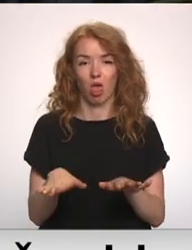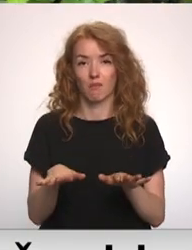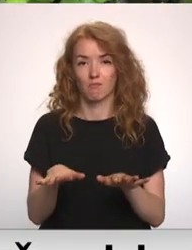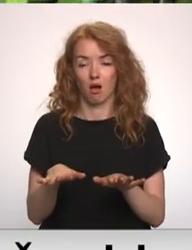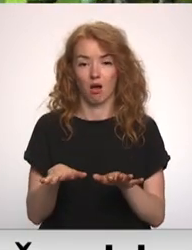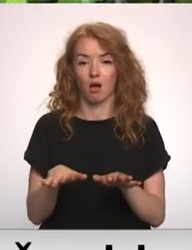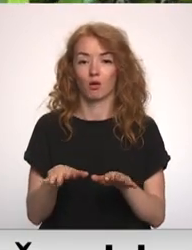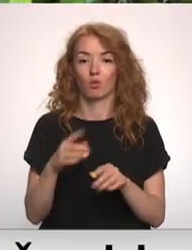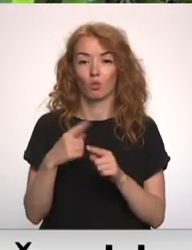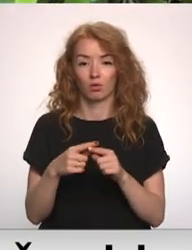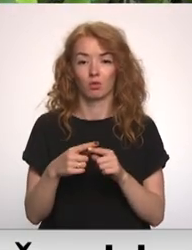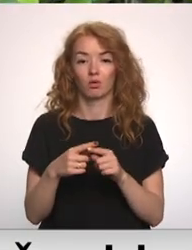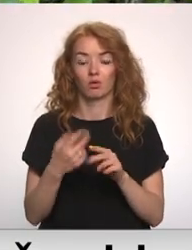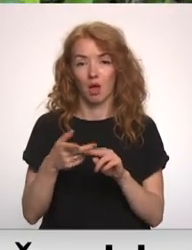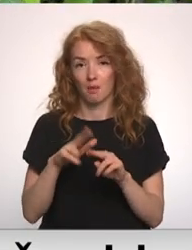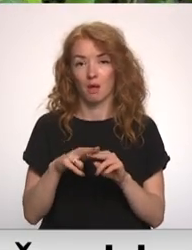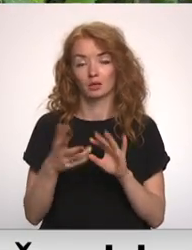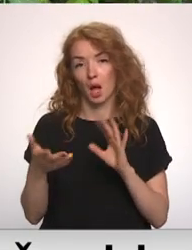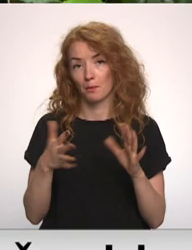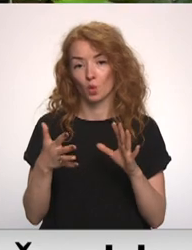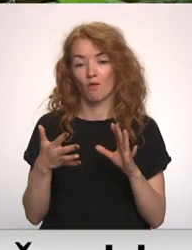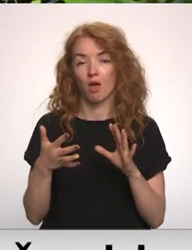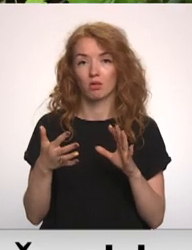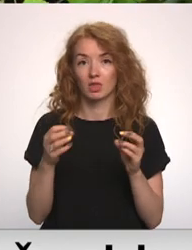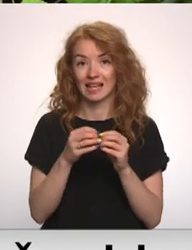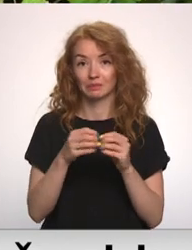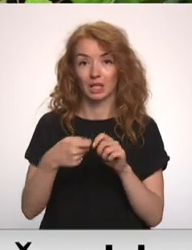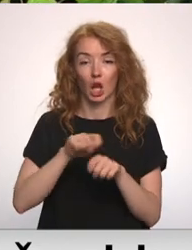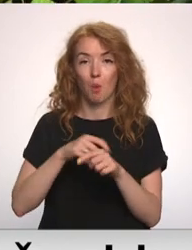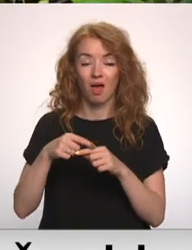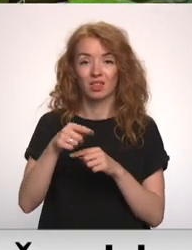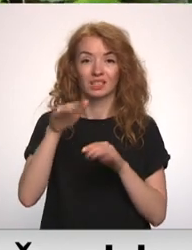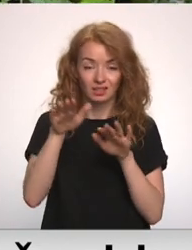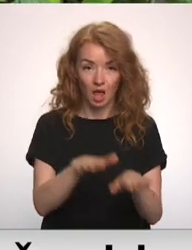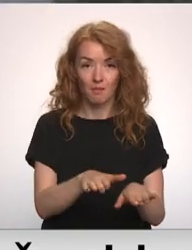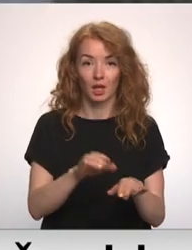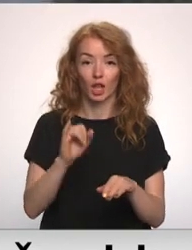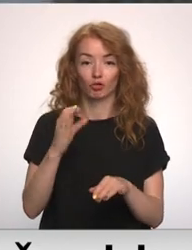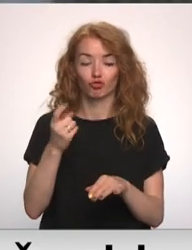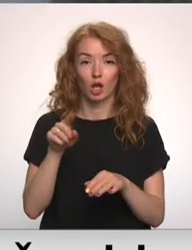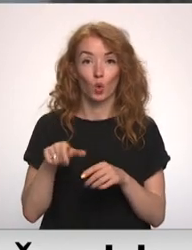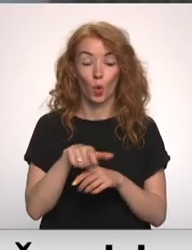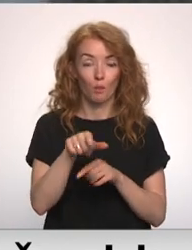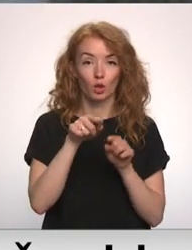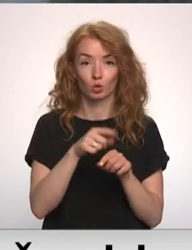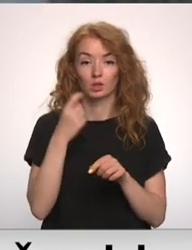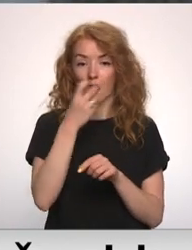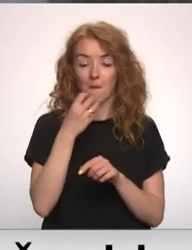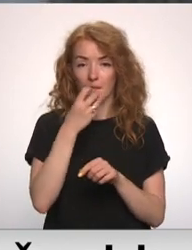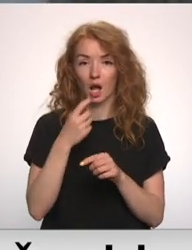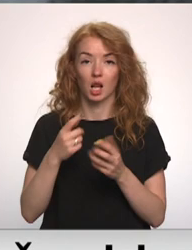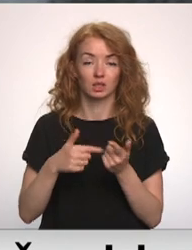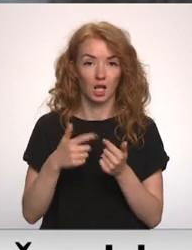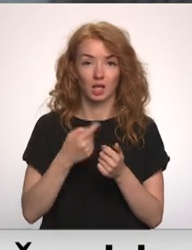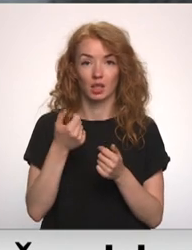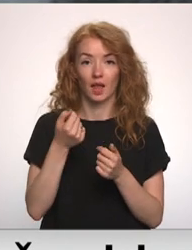norma jābūt. Tad vēl pēc aptuveni no kādiem desmit kilometriem zemāk vēl ir tādi īčas upe. Tur jau šis skābekļa daudzums ir